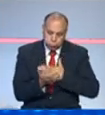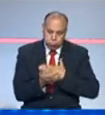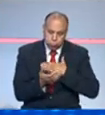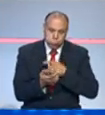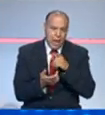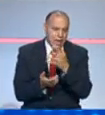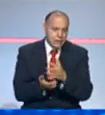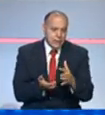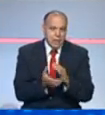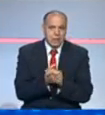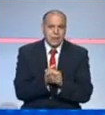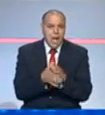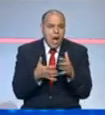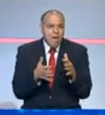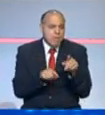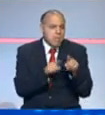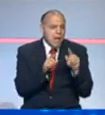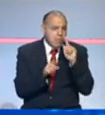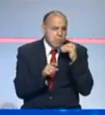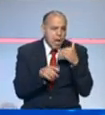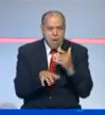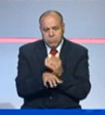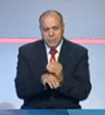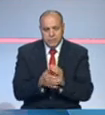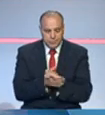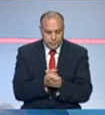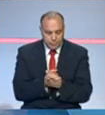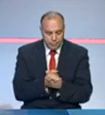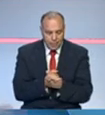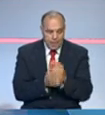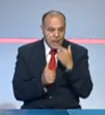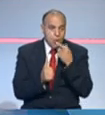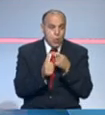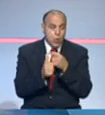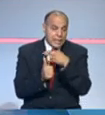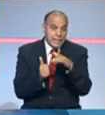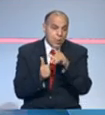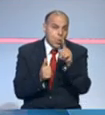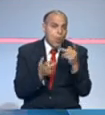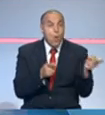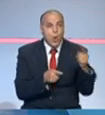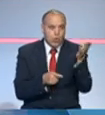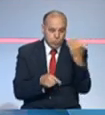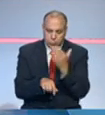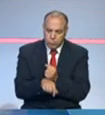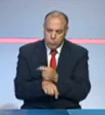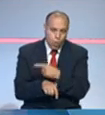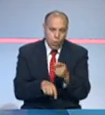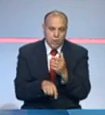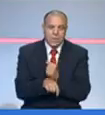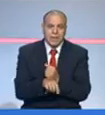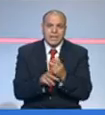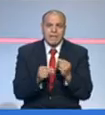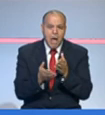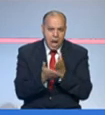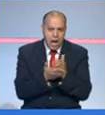معناها في ظل مخاوف البعض كما ذكرت من التلقيح أنا رسالتي له للناس الكلية والتلقيح أراه كما